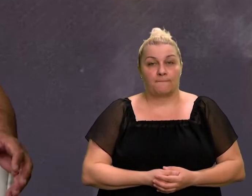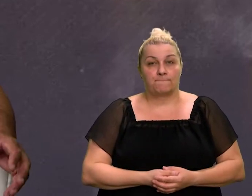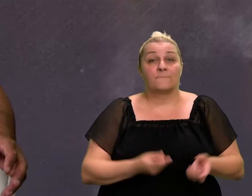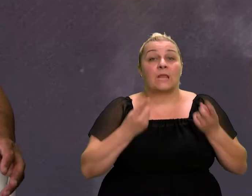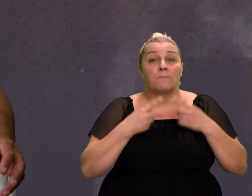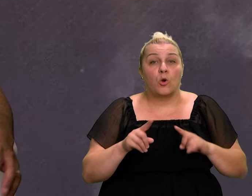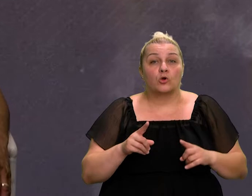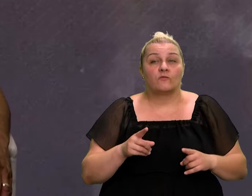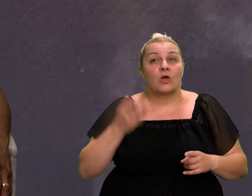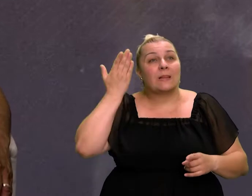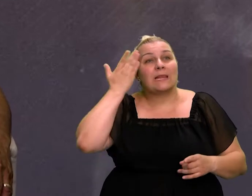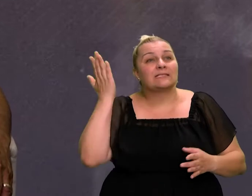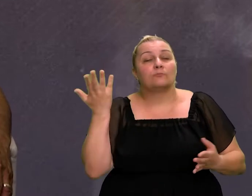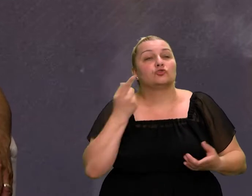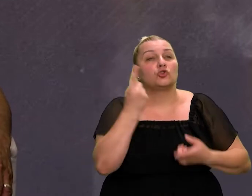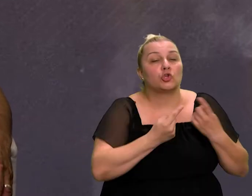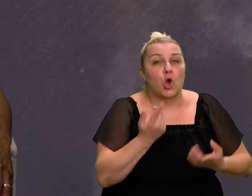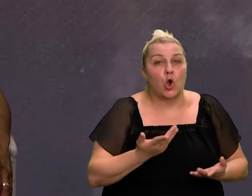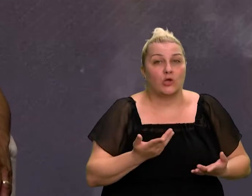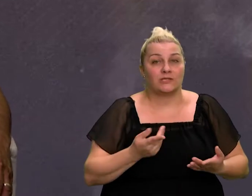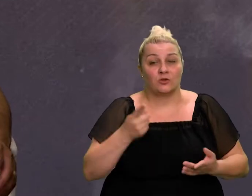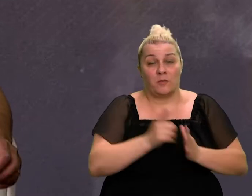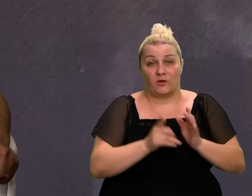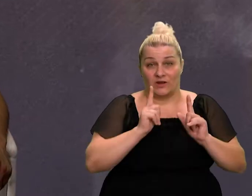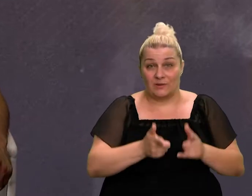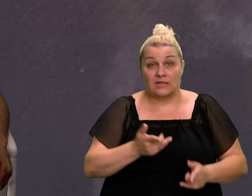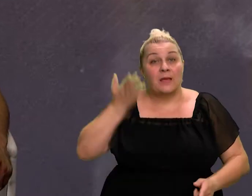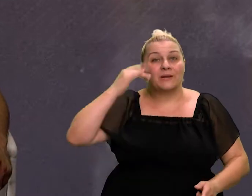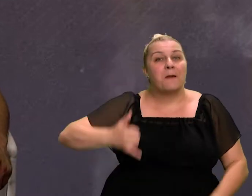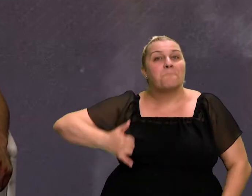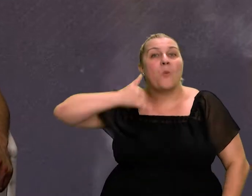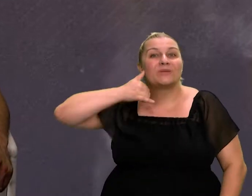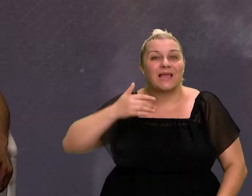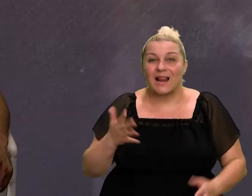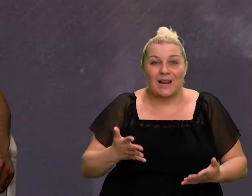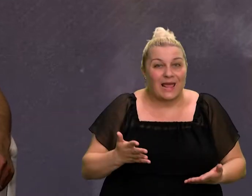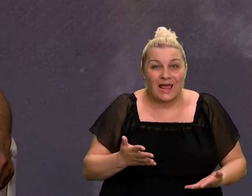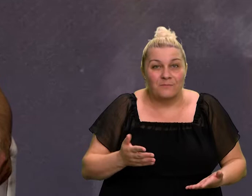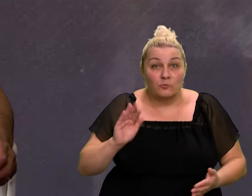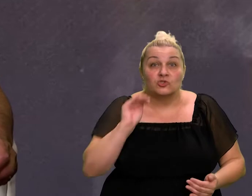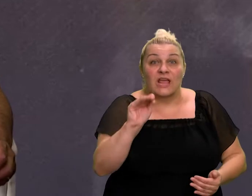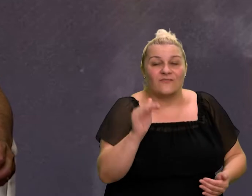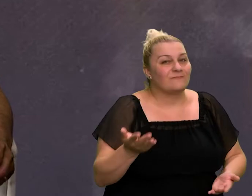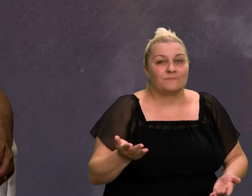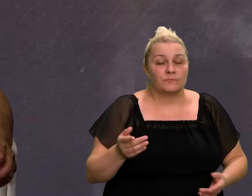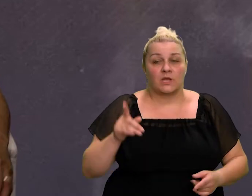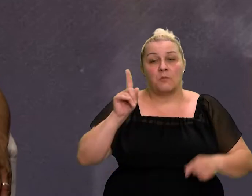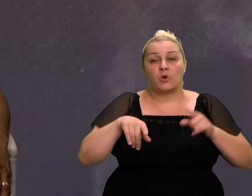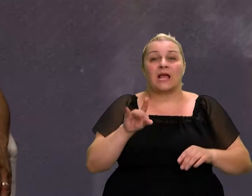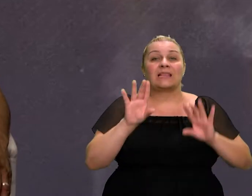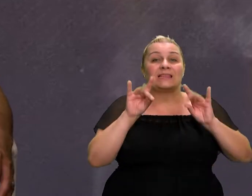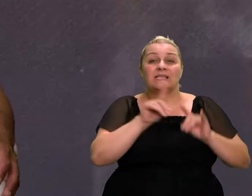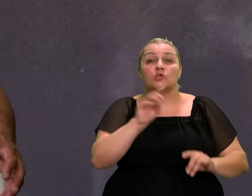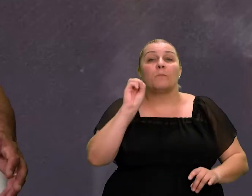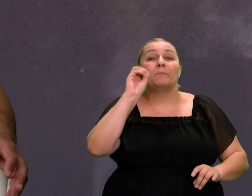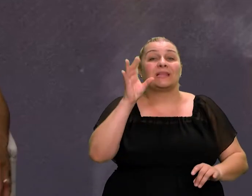kad ne znate neizvjesnosti, rati je, nekode, nije bilo mobitela da se može javiti, nije. nalazi se po 10-15 dana